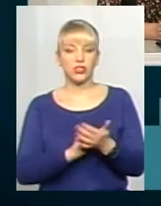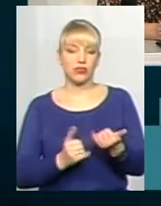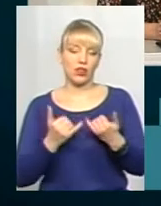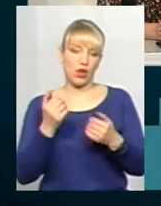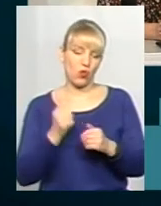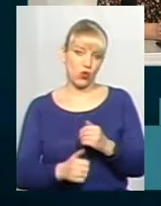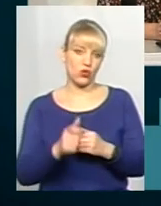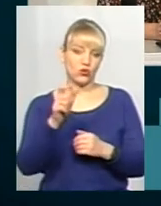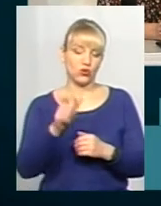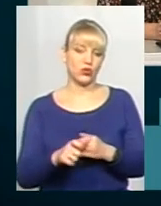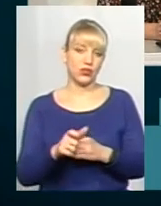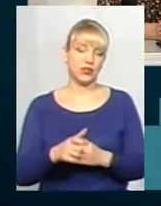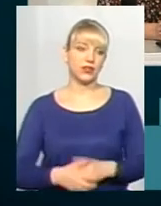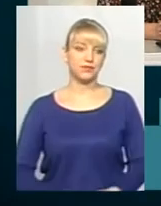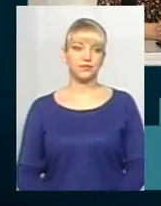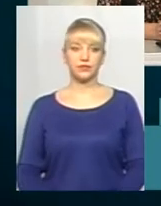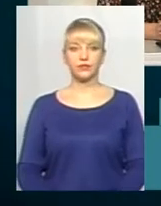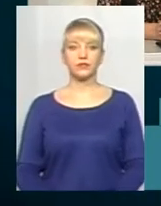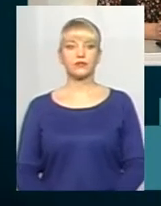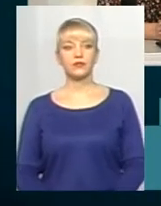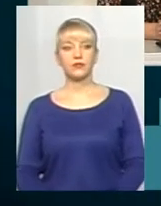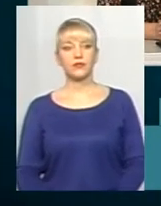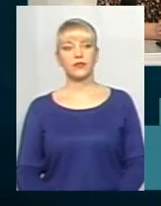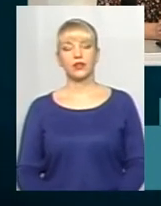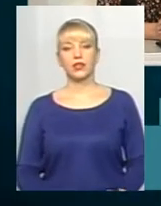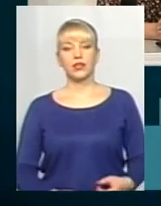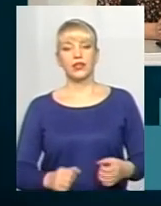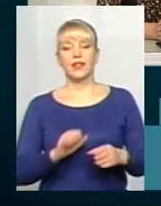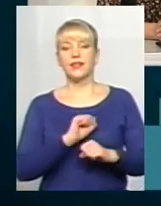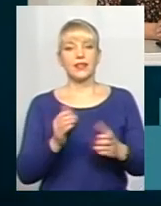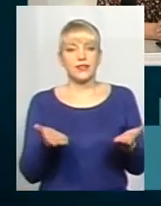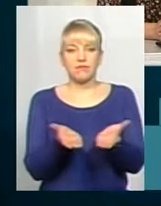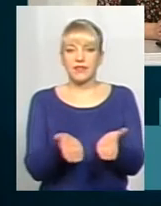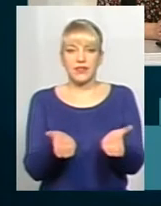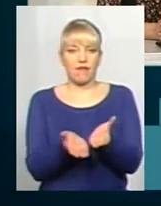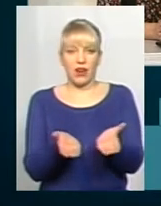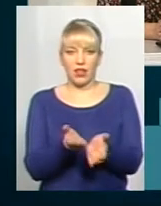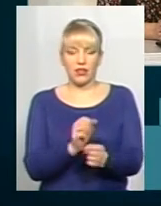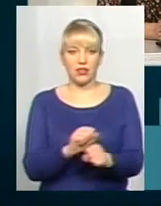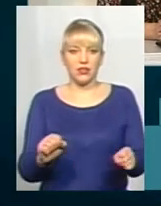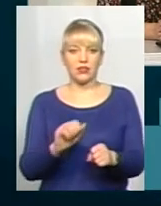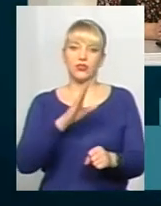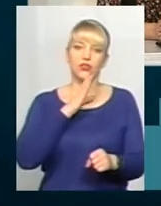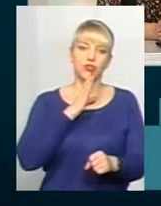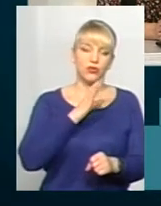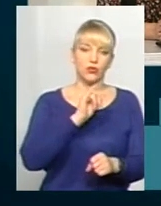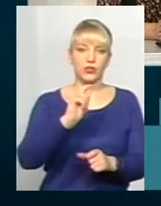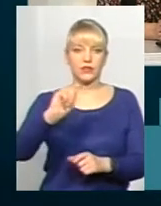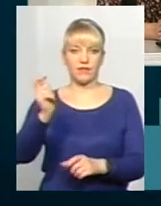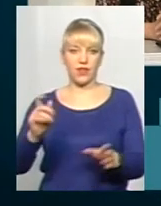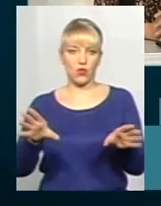людини не співставляти жінку із війною, жінку із бойовими діями.